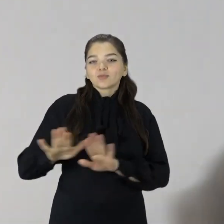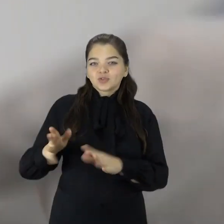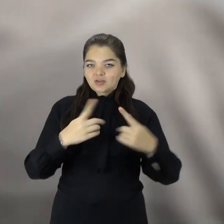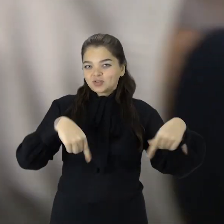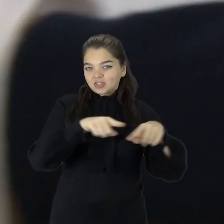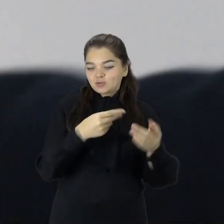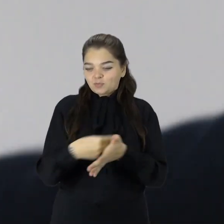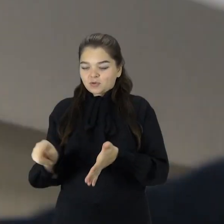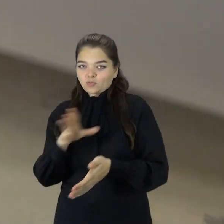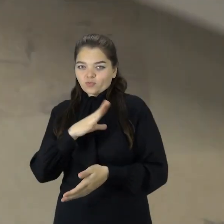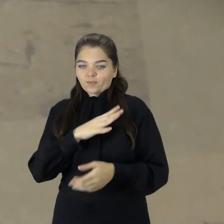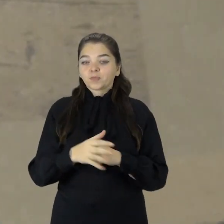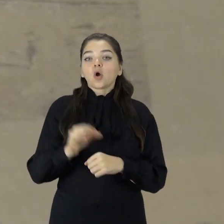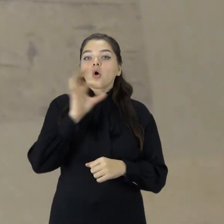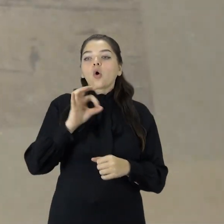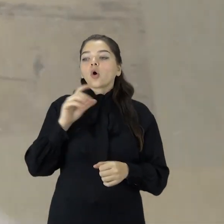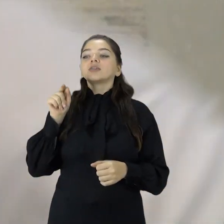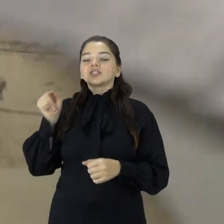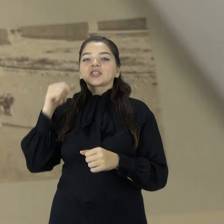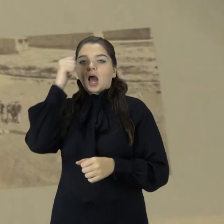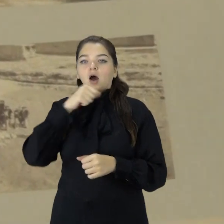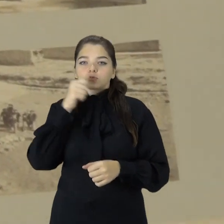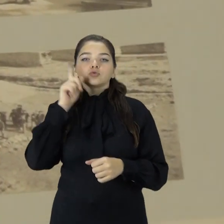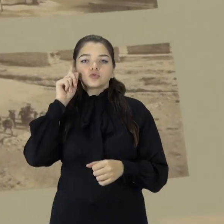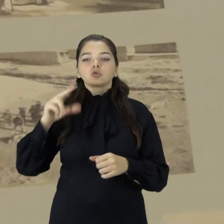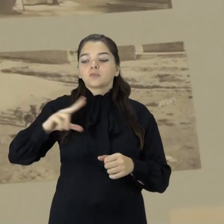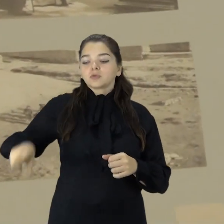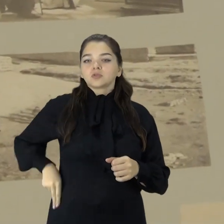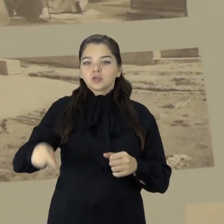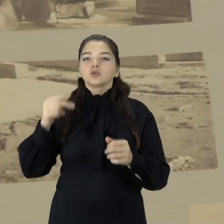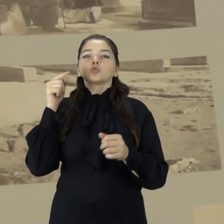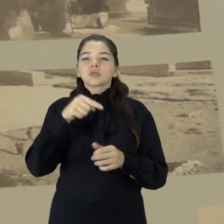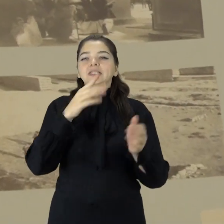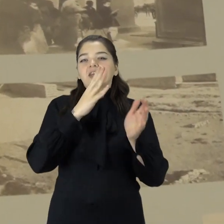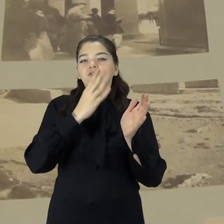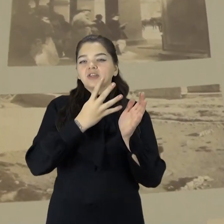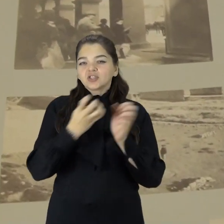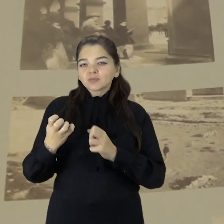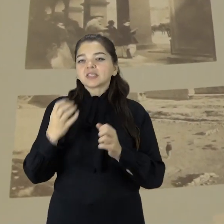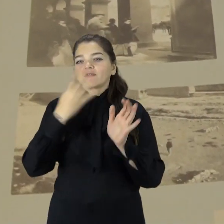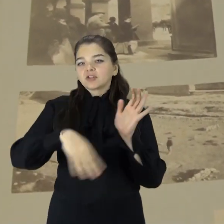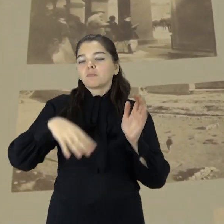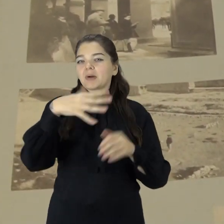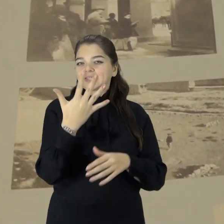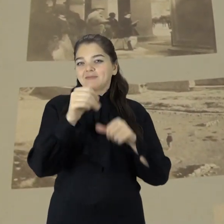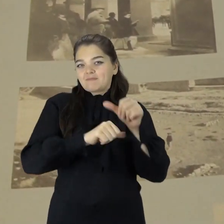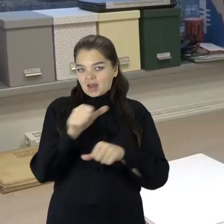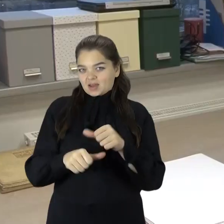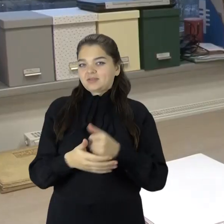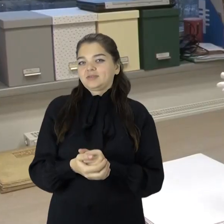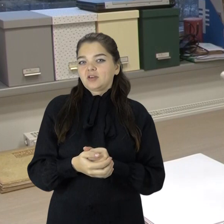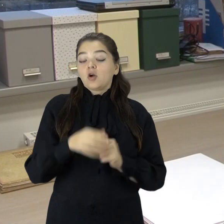Tiškevičių, kaip vertinama fotografą, Lietuva sužinojo iš Prancūzijos 1995 metais, būtent